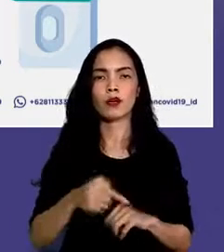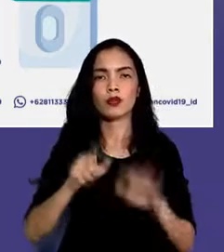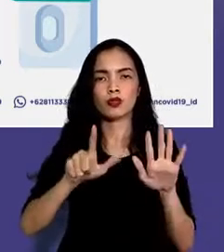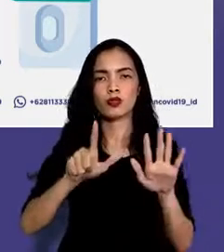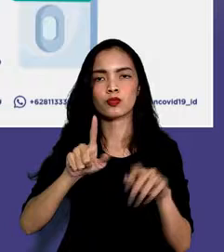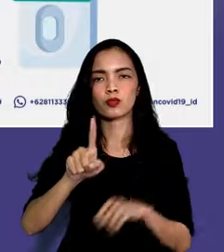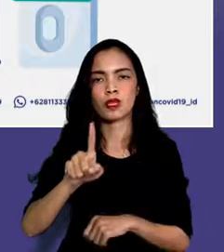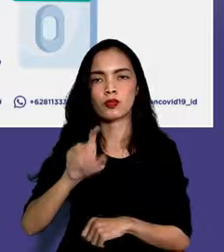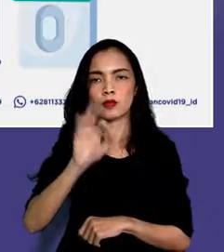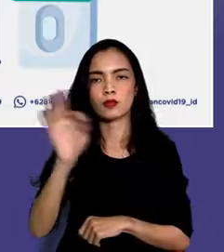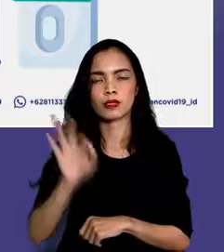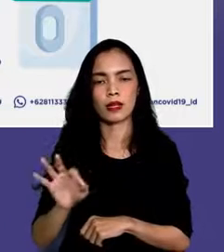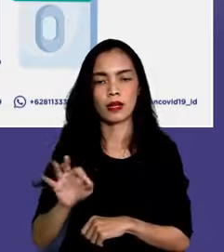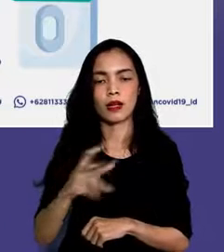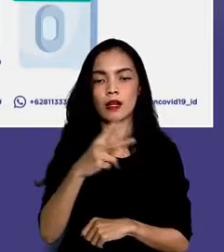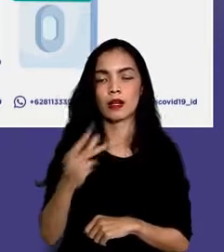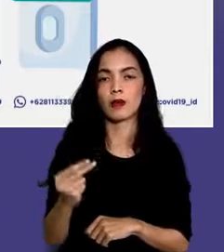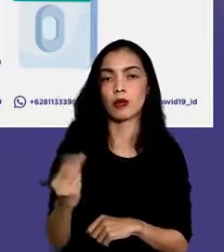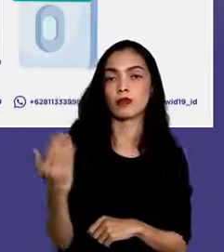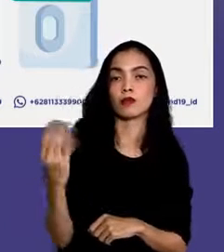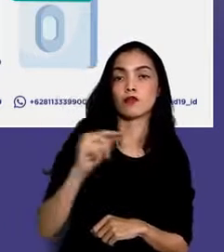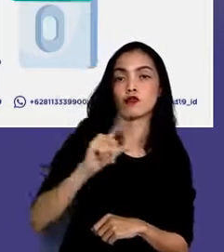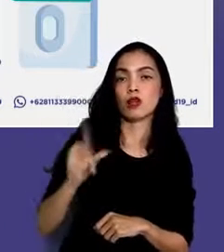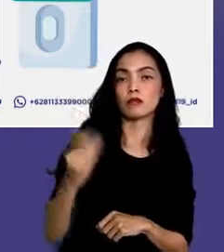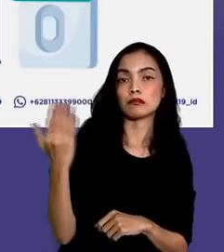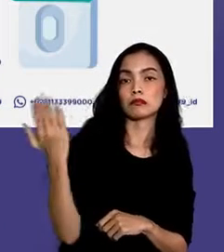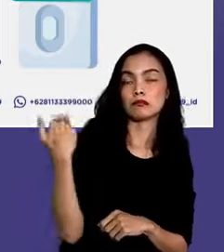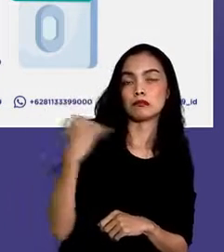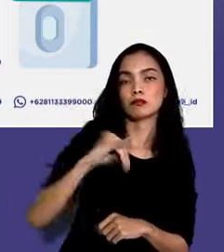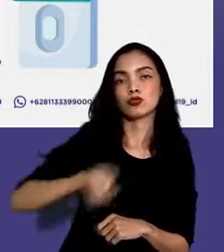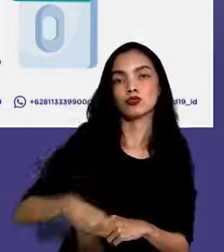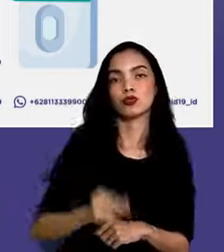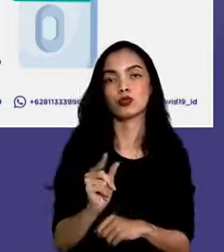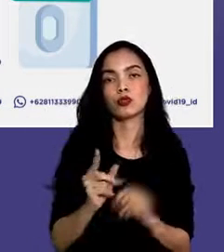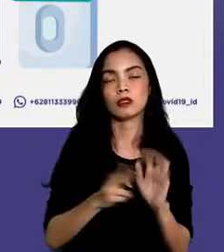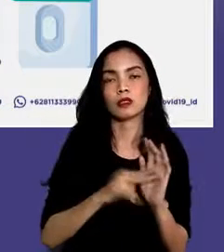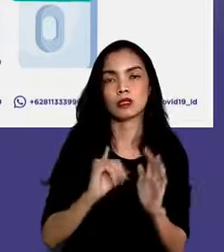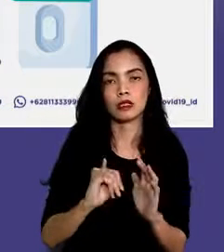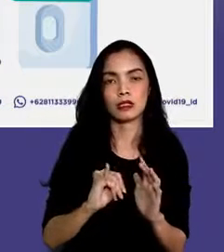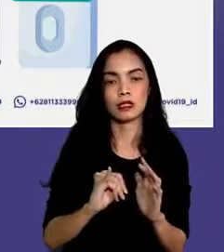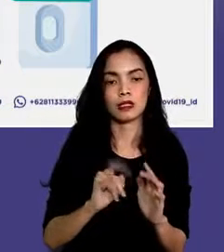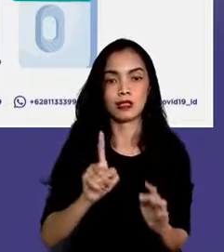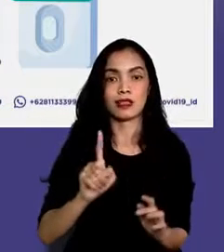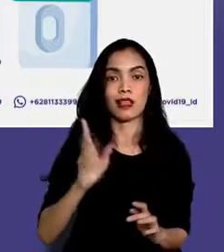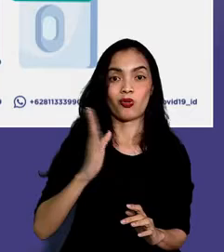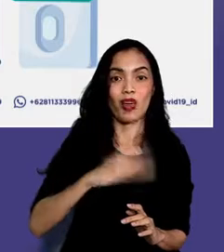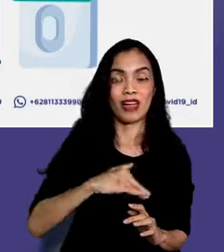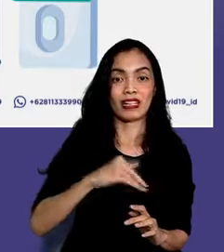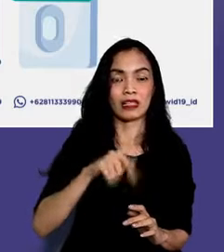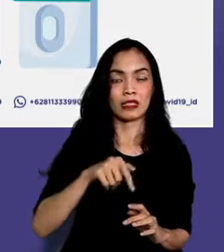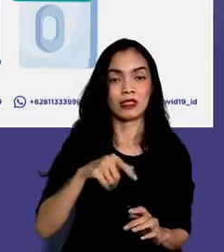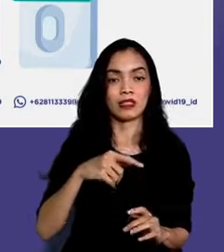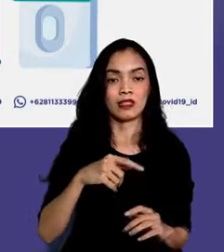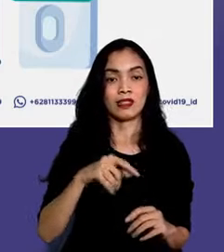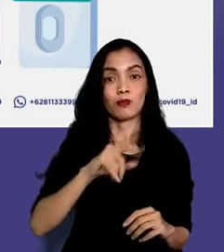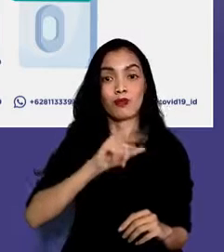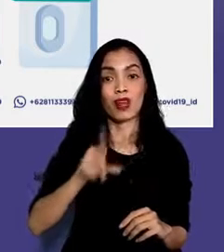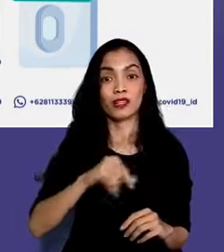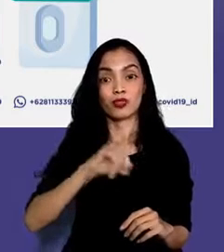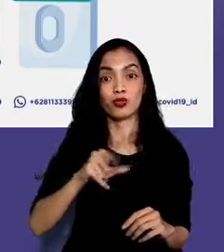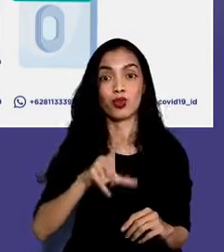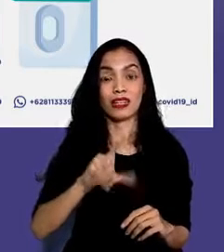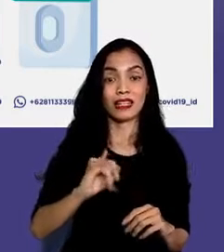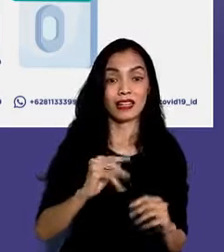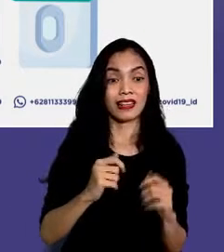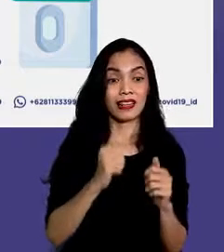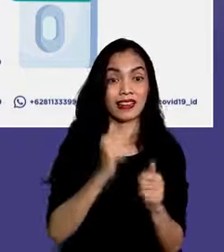dibandingkan bulan Juni 2021 dan jumlah rata-rata orang diperiksa harian di bulan Juli mengalami